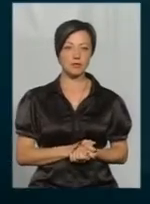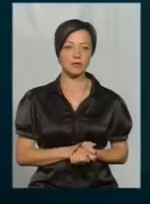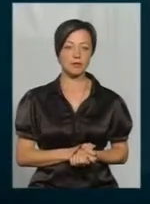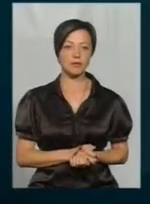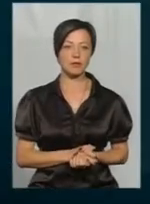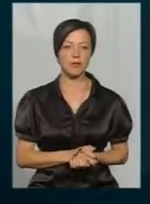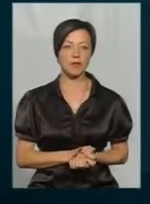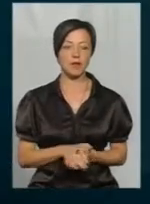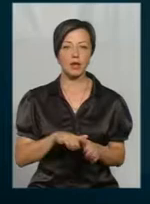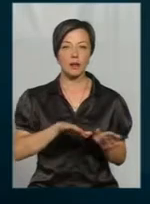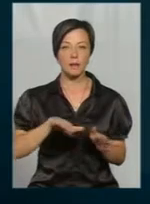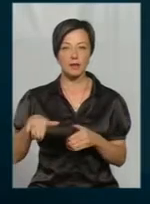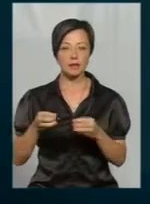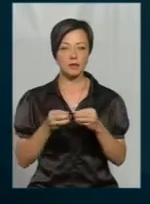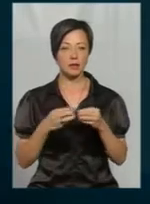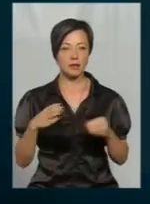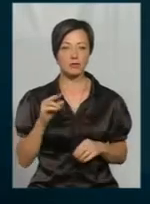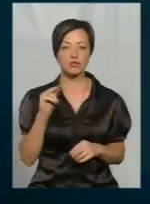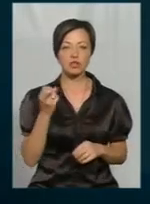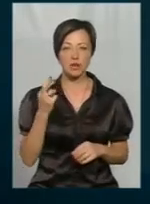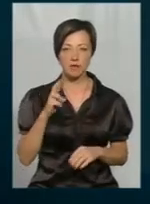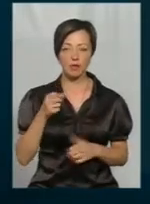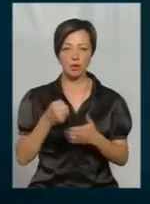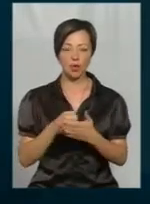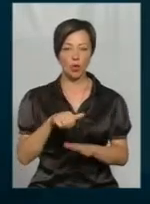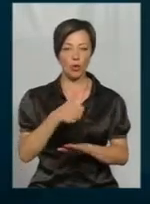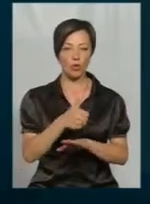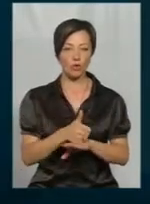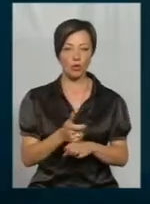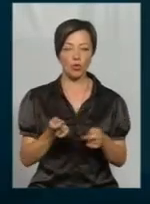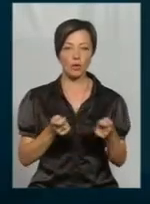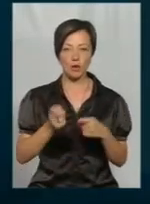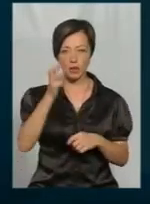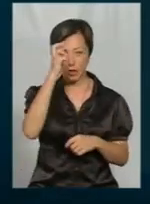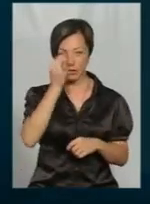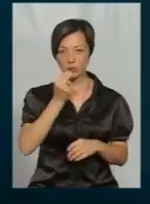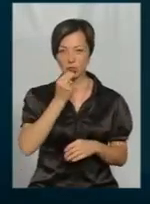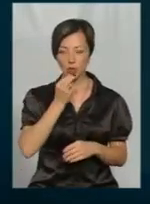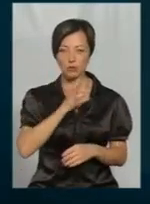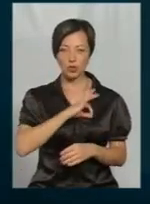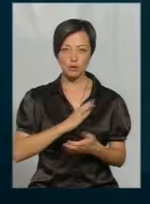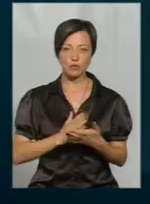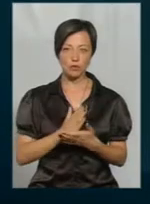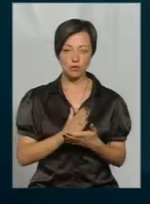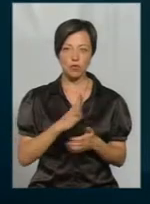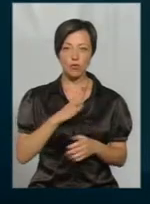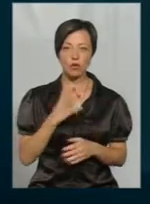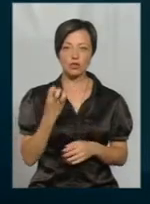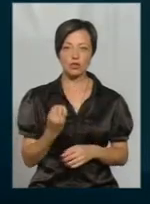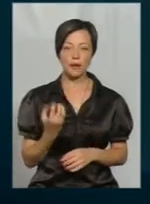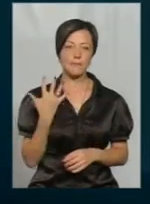Після 15 червня до Головного управління Держпродспоживслужби Хмельницькій області ще було 5